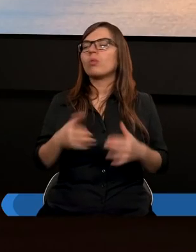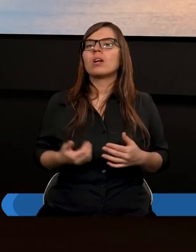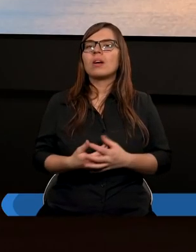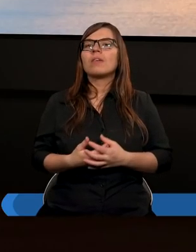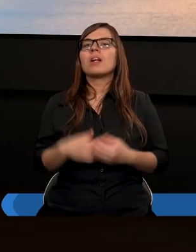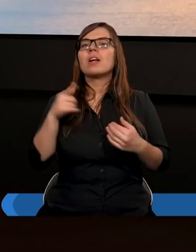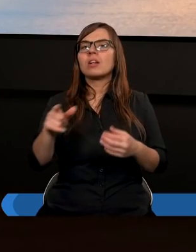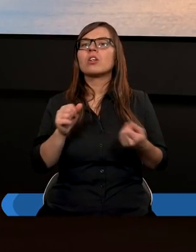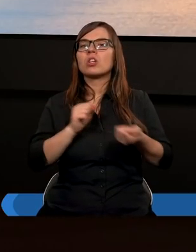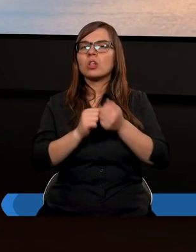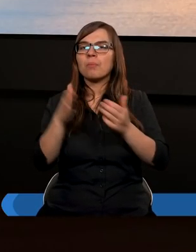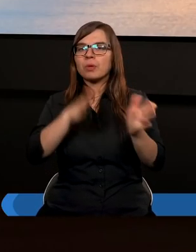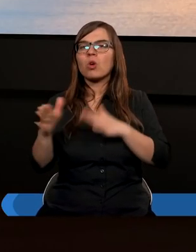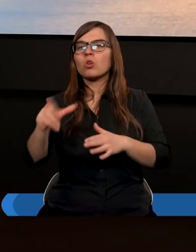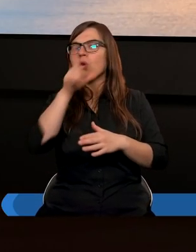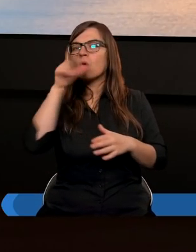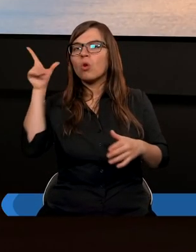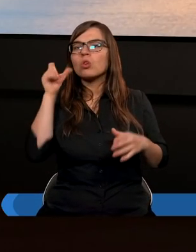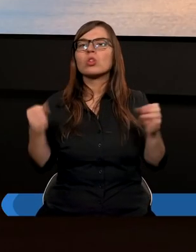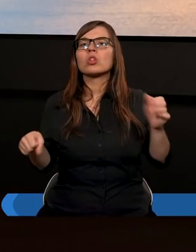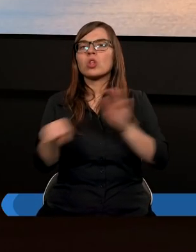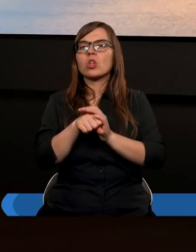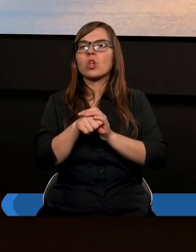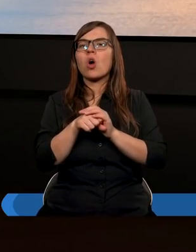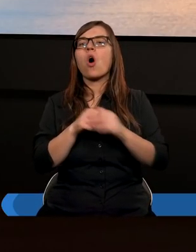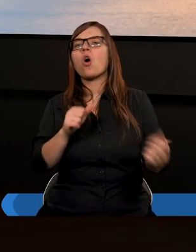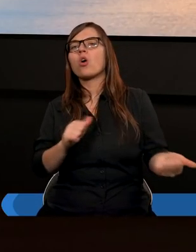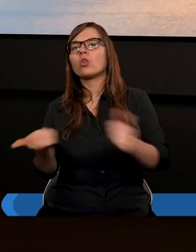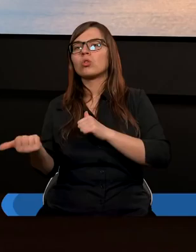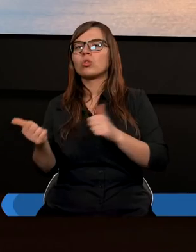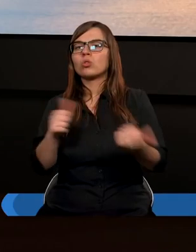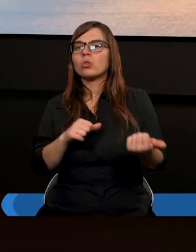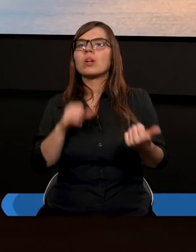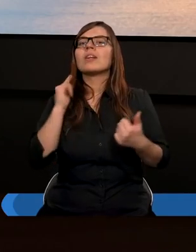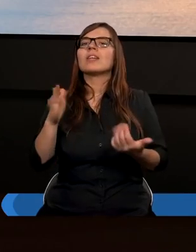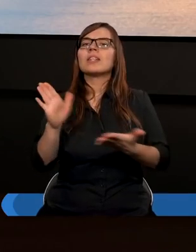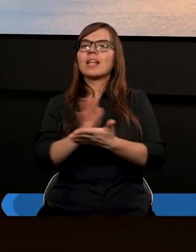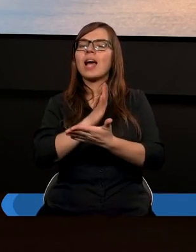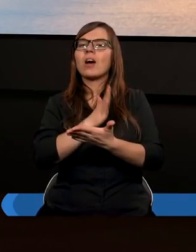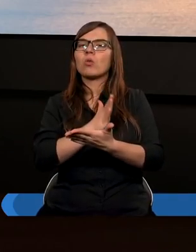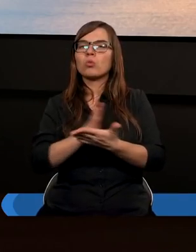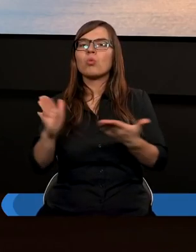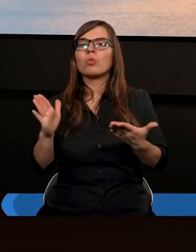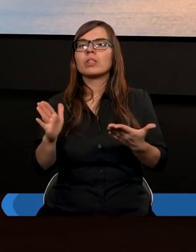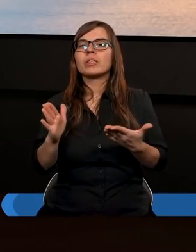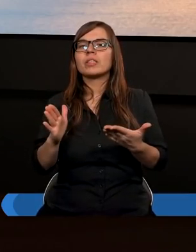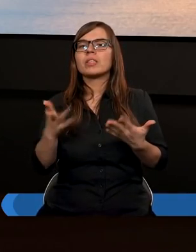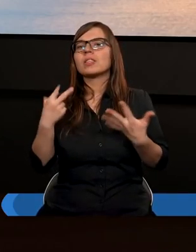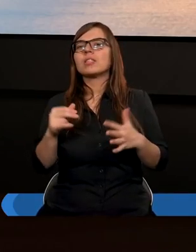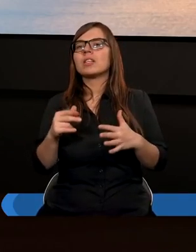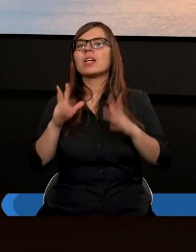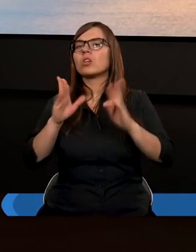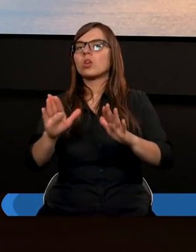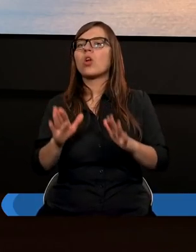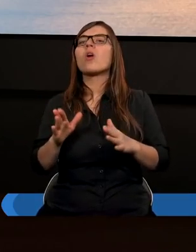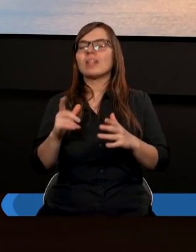Sam przygotowywałem ludzi do chrztu i niektórzy nie zostali